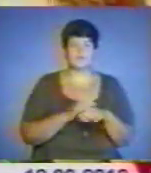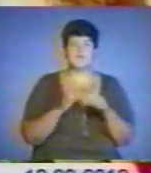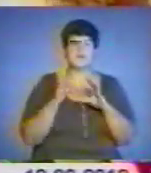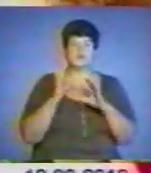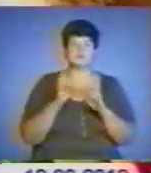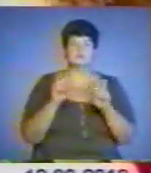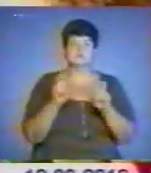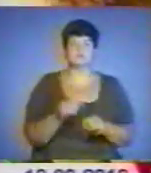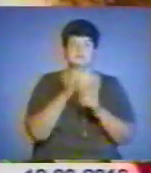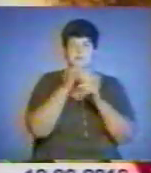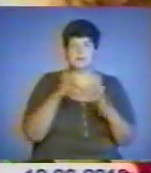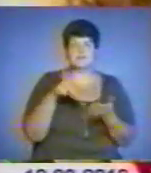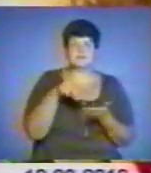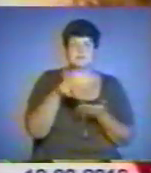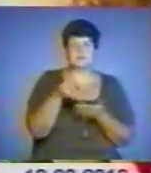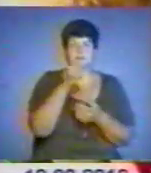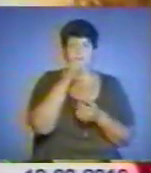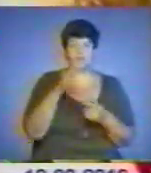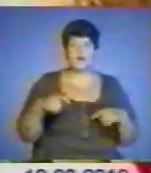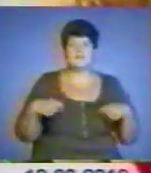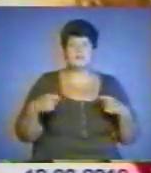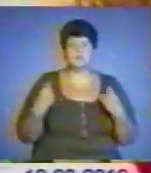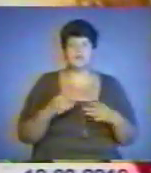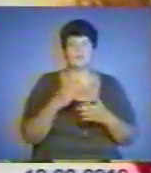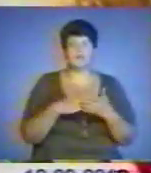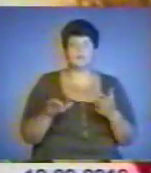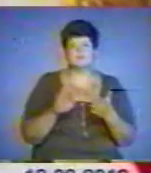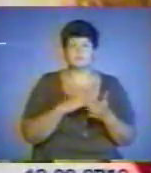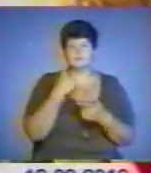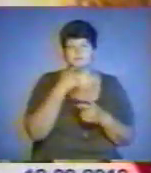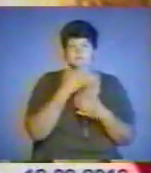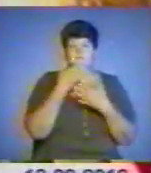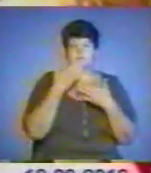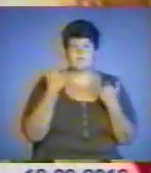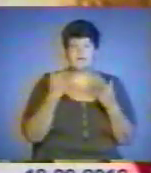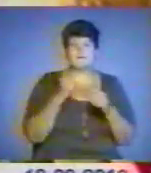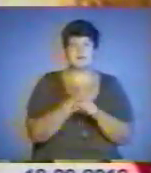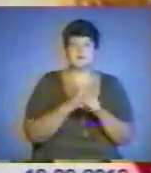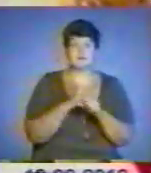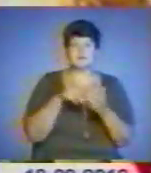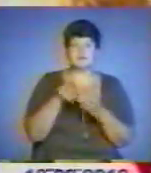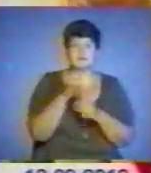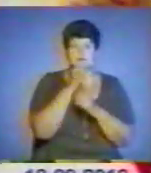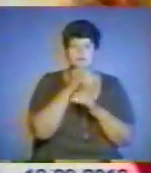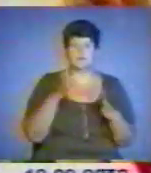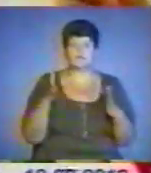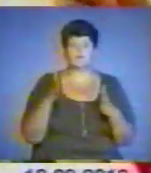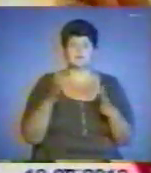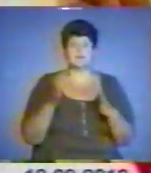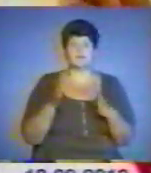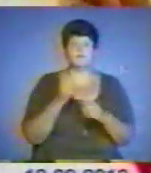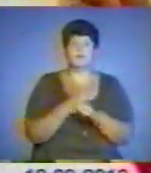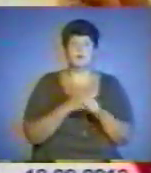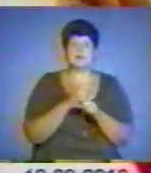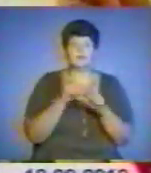зайти тяжко, візорщикам, обшимови немає. В магазин не зайдеш, в аптеку не зайдеш. Ні в одну аптеку з візорщини ніхто не